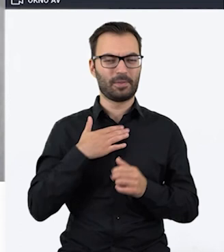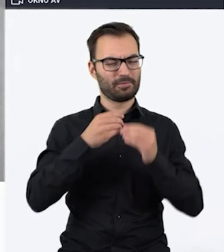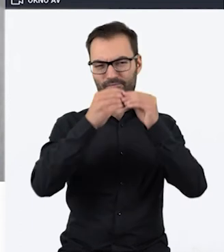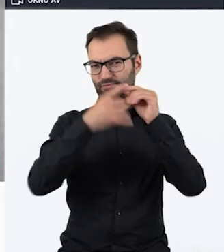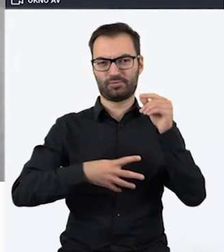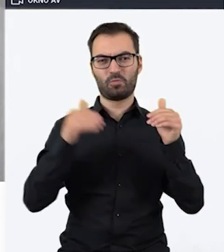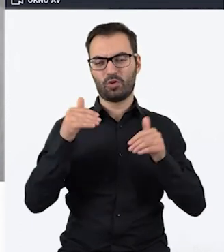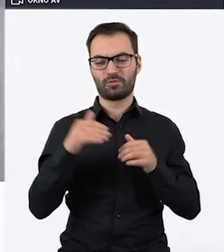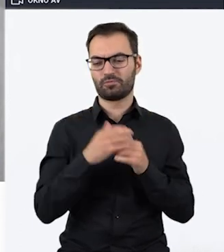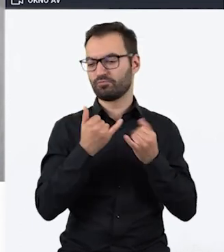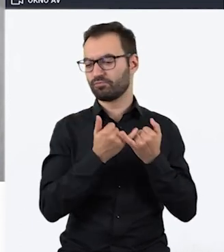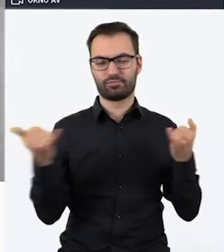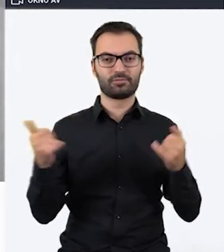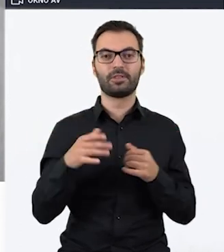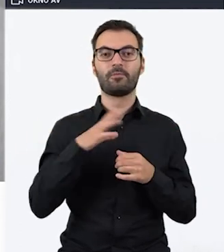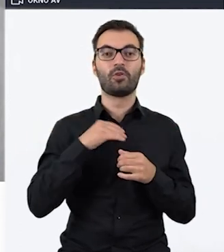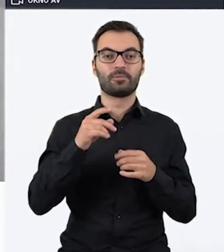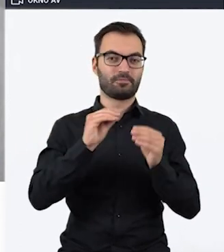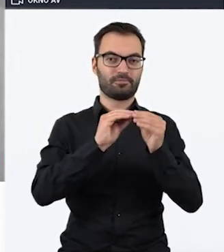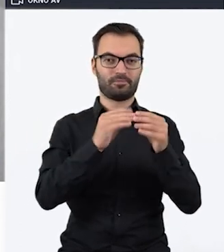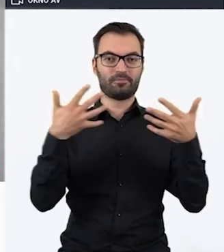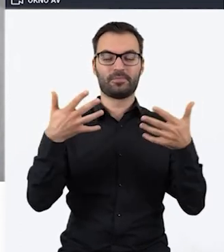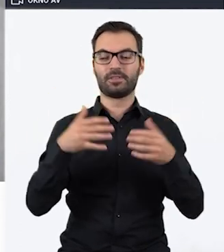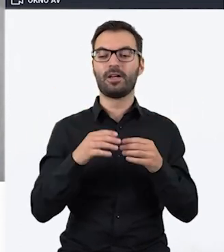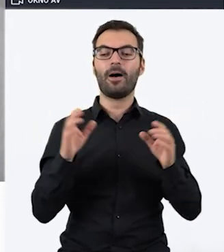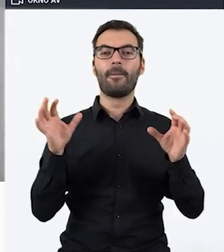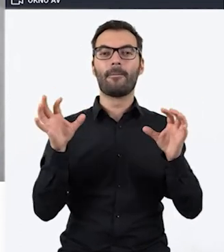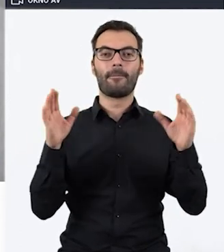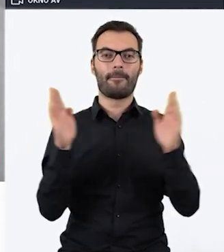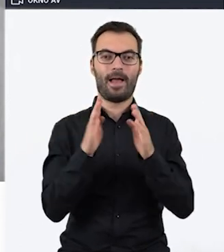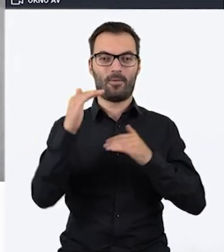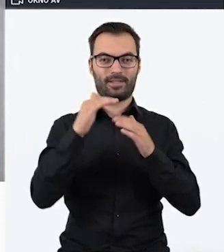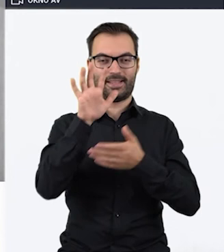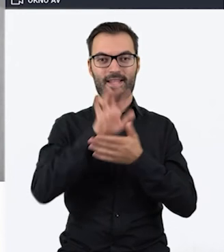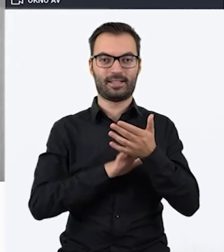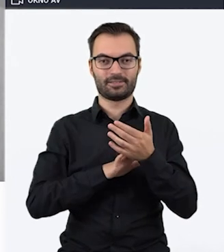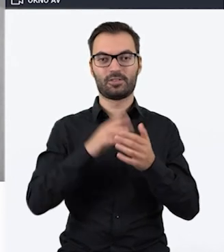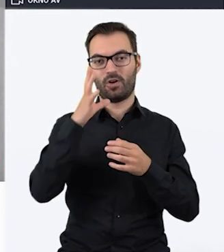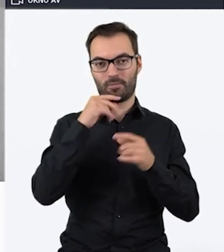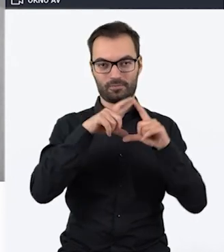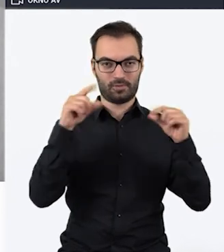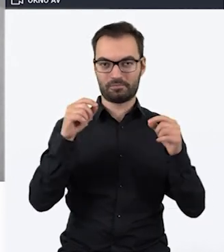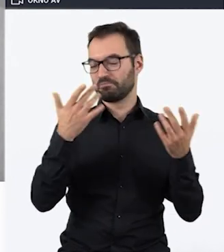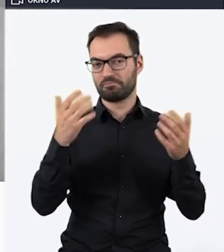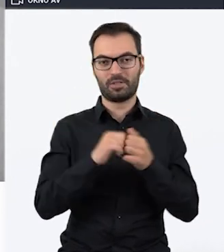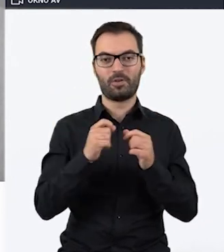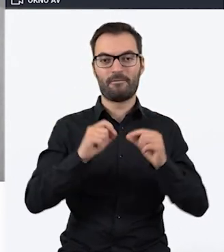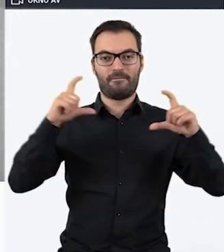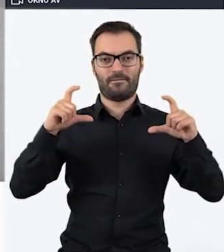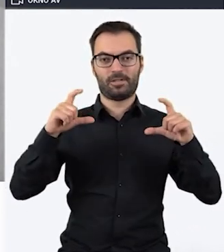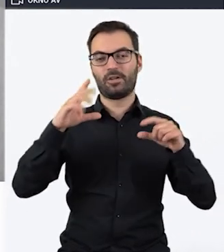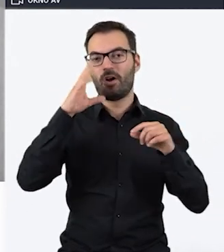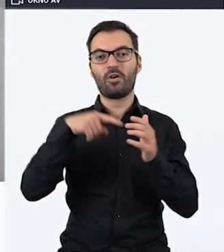Może nam się wyświetlić po kliknięciu małe okienko z tekstem. Może nam się wyświetlić troszkę większe okienko, w którym